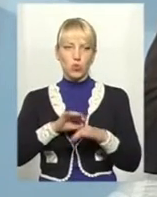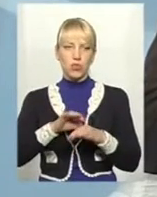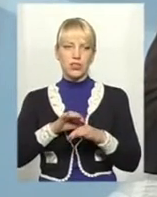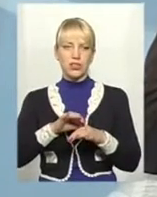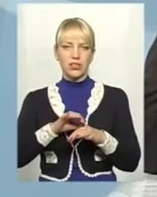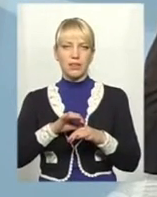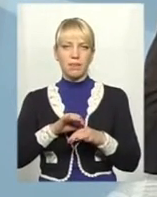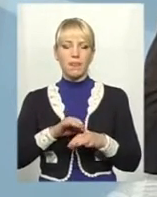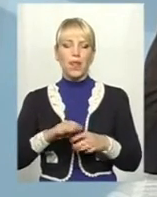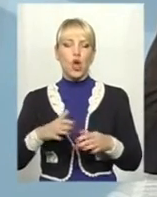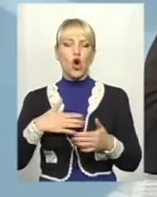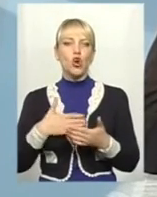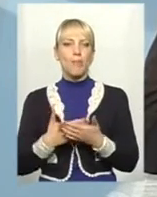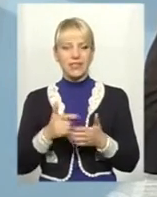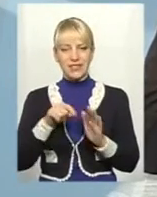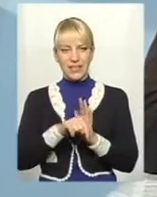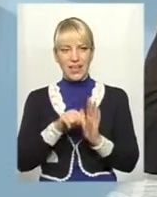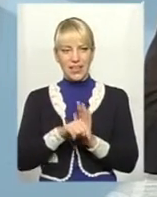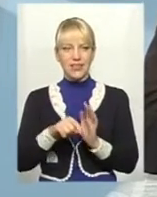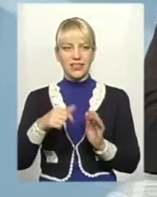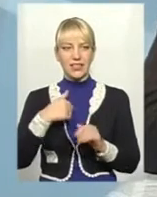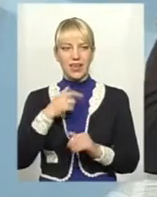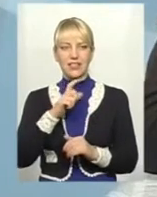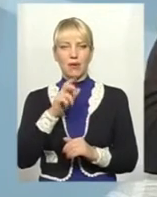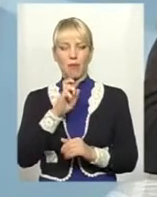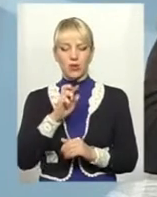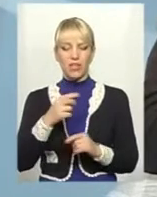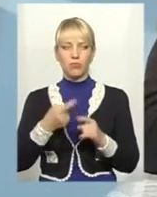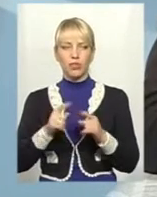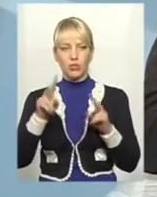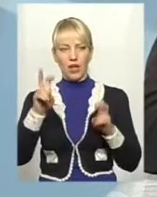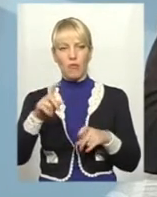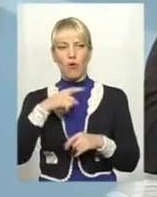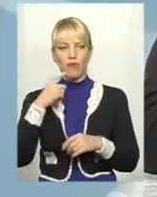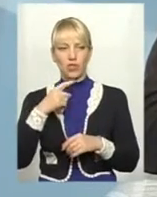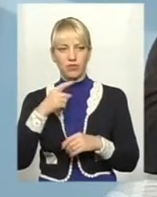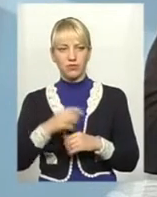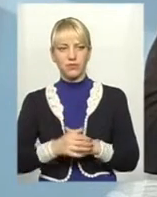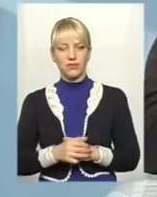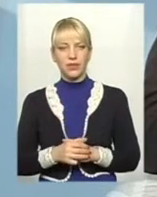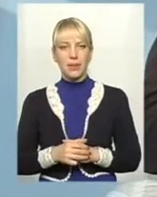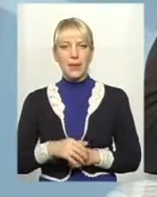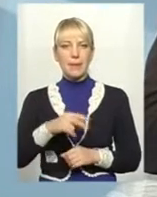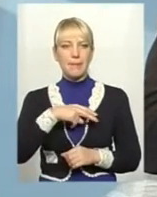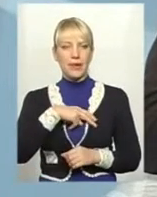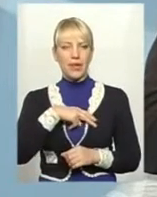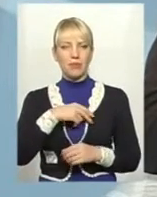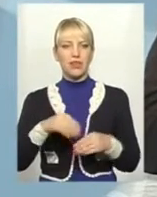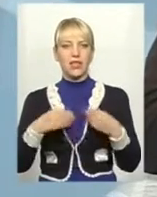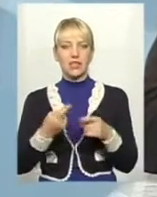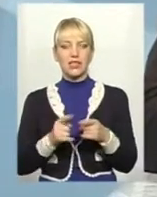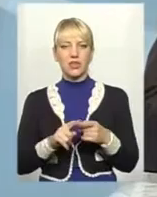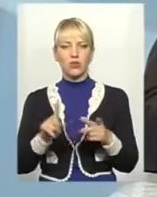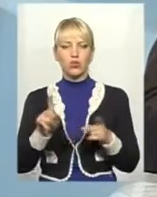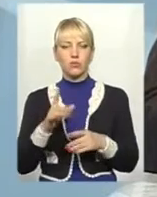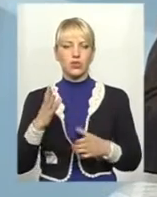громадський характер. Я з Богданом на цю тему говорив. Премія дається для того, щоб ще